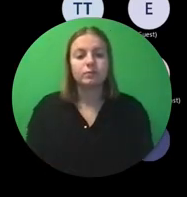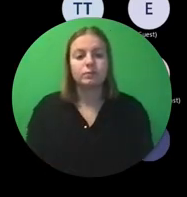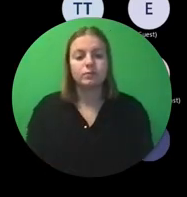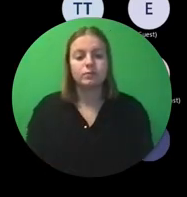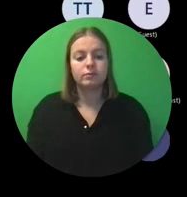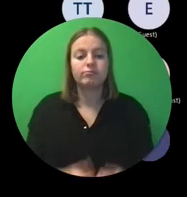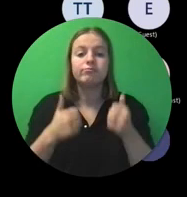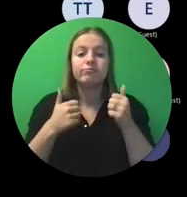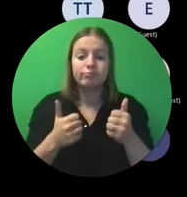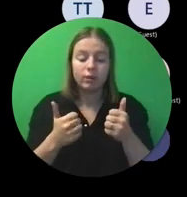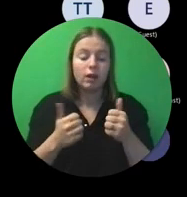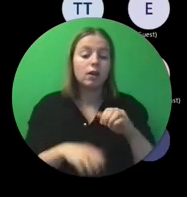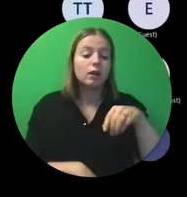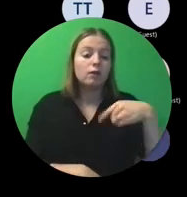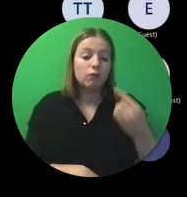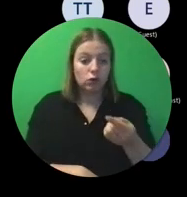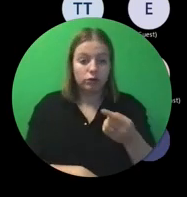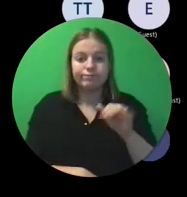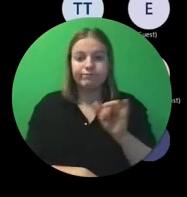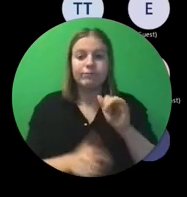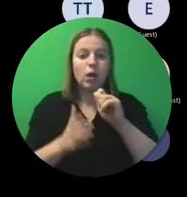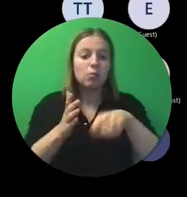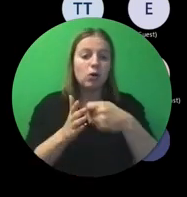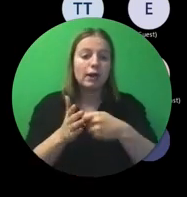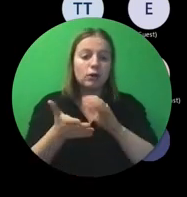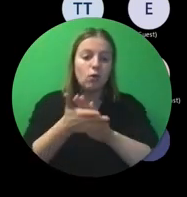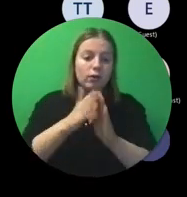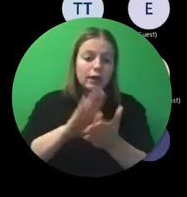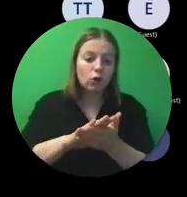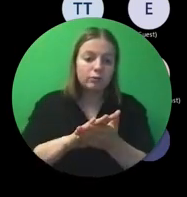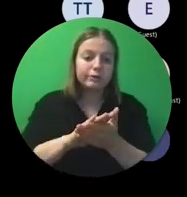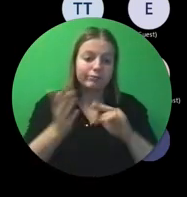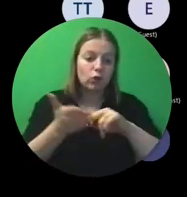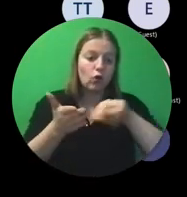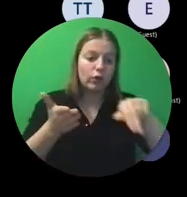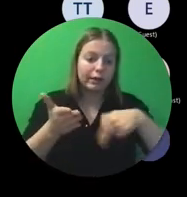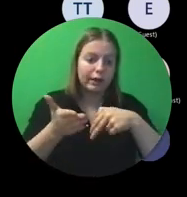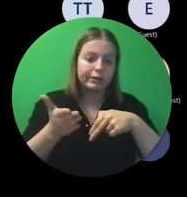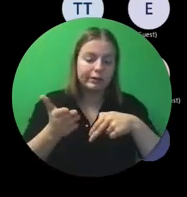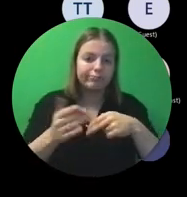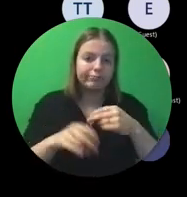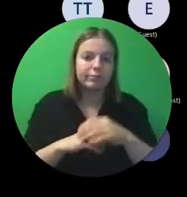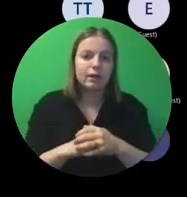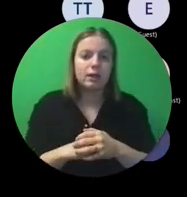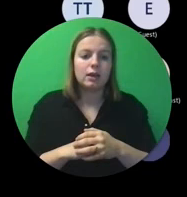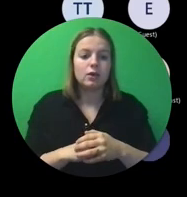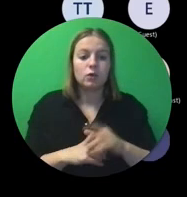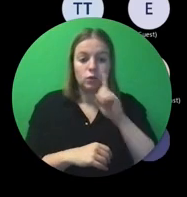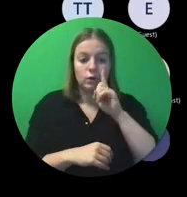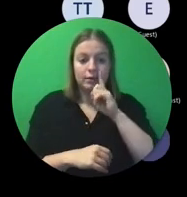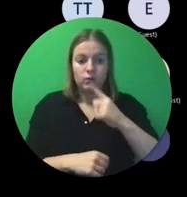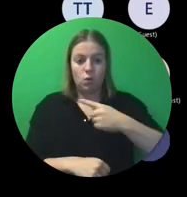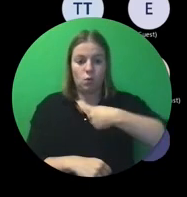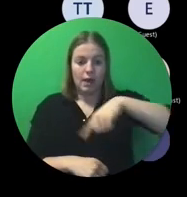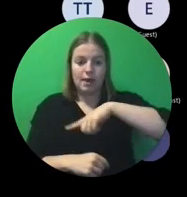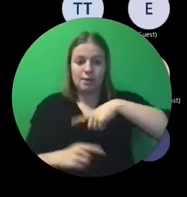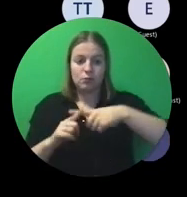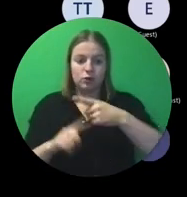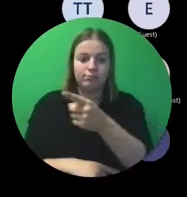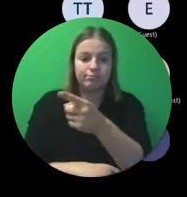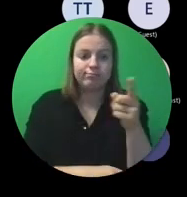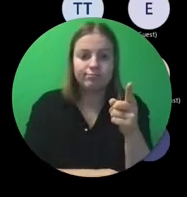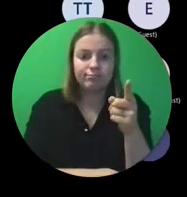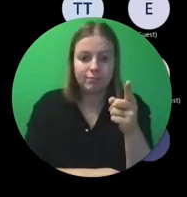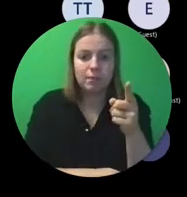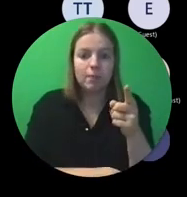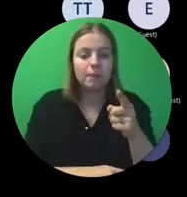Dan de projectovereenkomst, om daarop in te zoomen. Het contract, dat is tussen ons en jullie. Lees